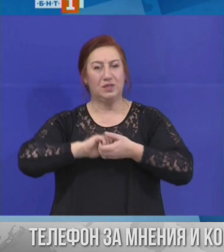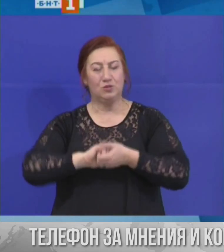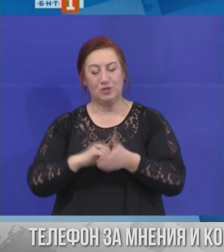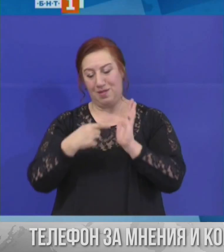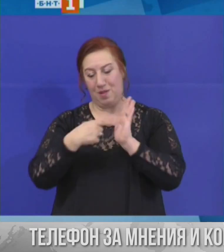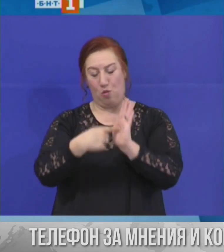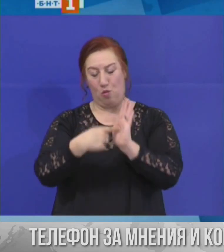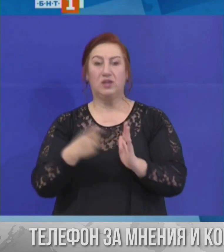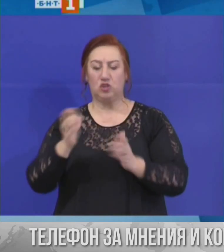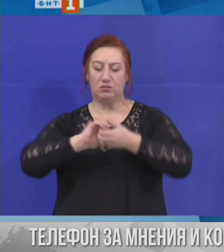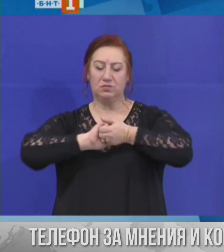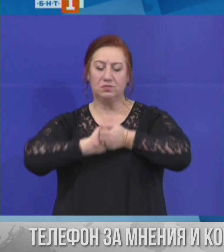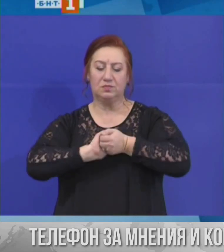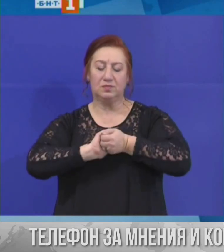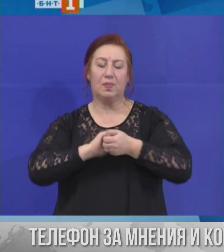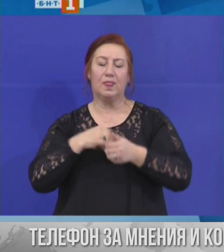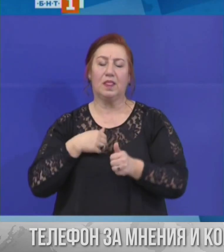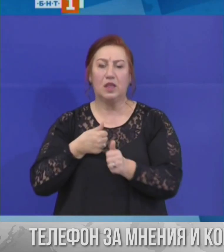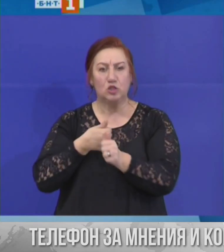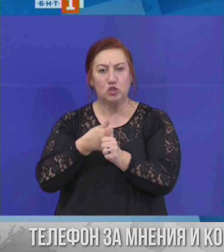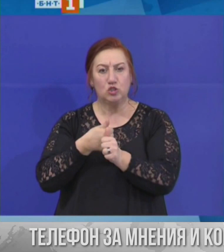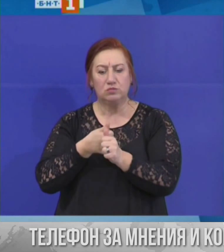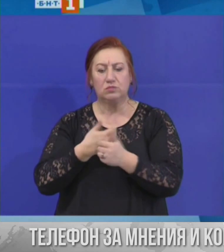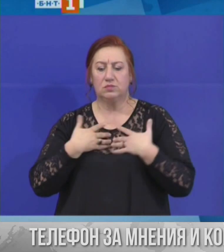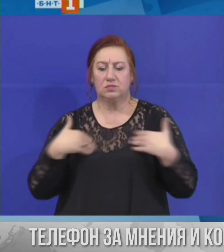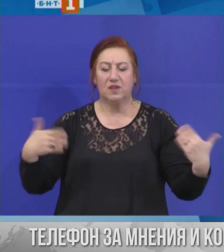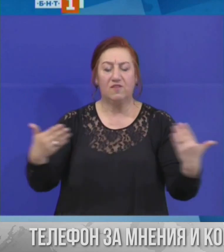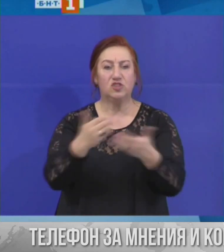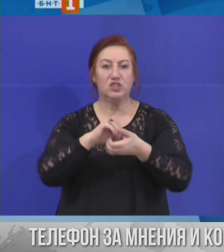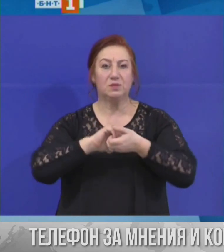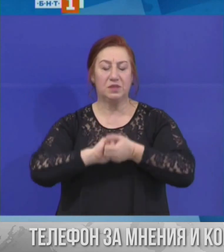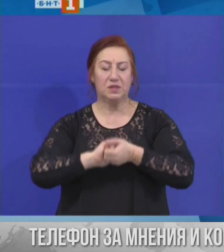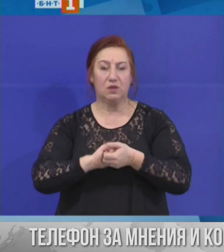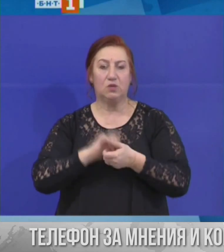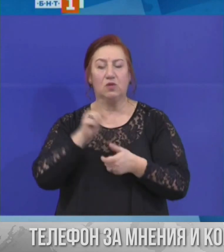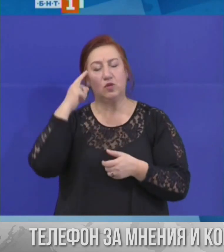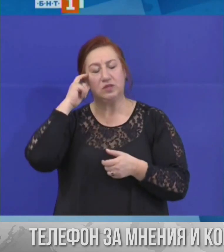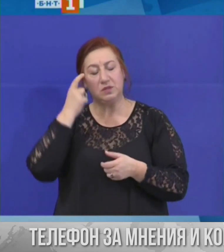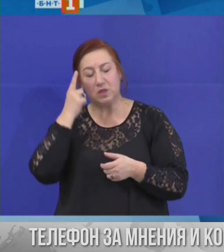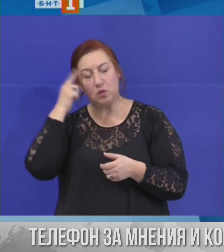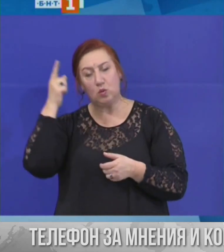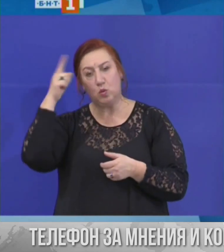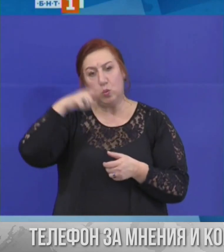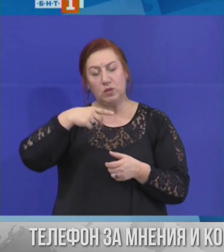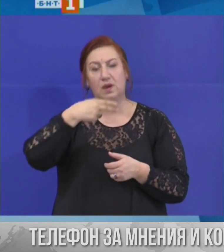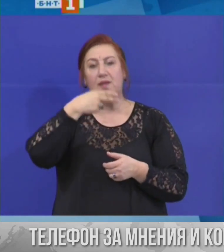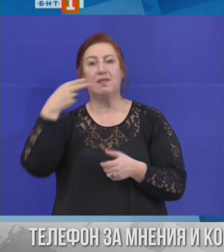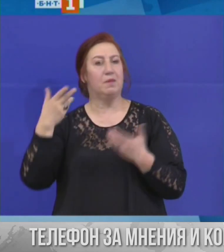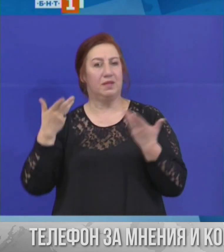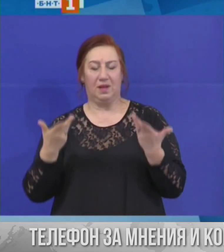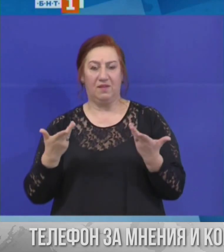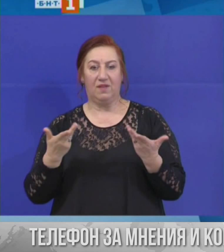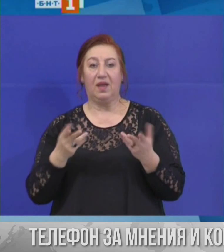своята солидарност и свой смисъл. В този аспект, утре, темата ще бъде следната.